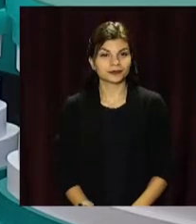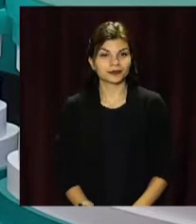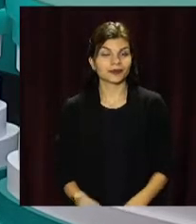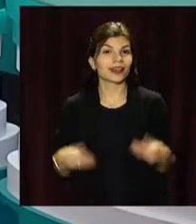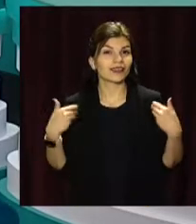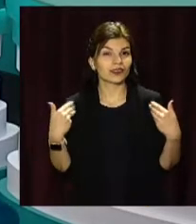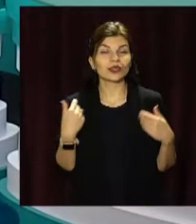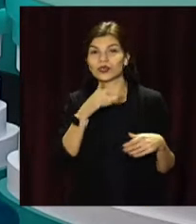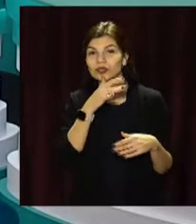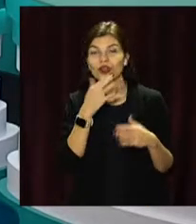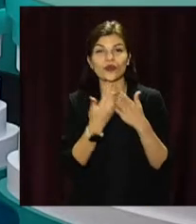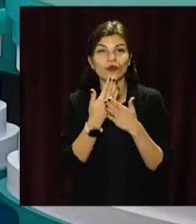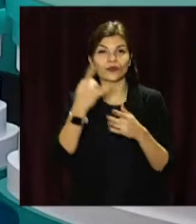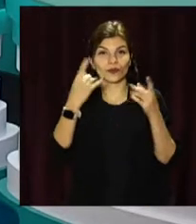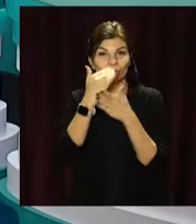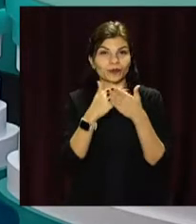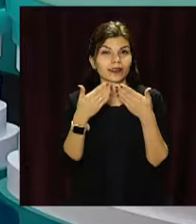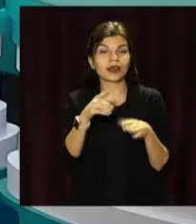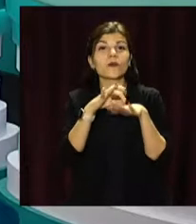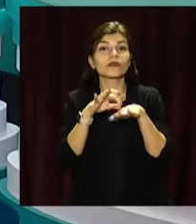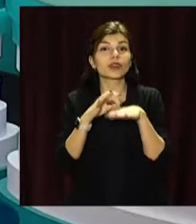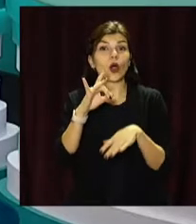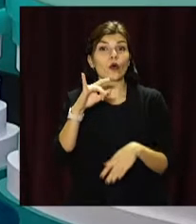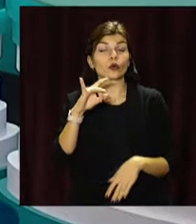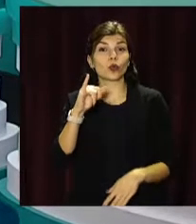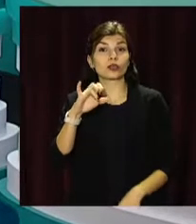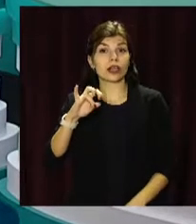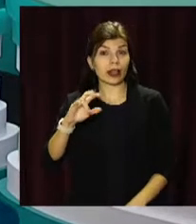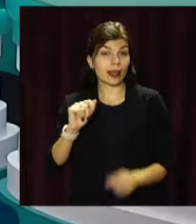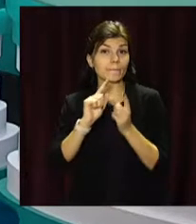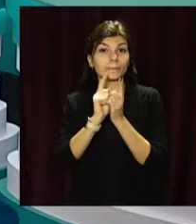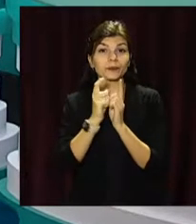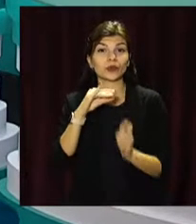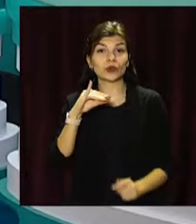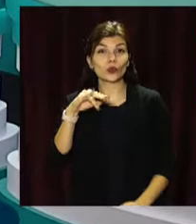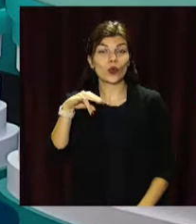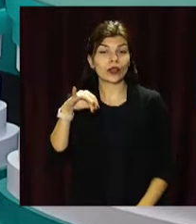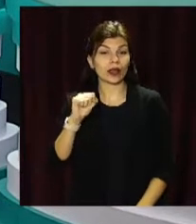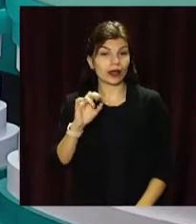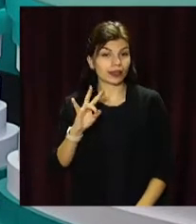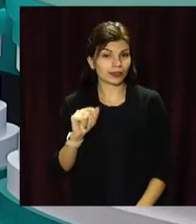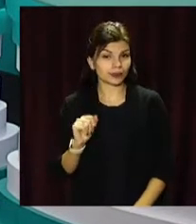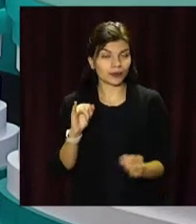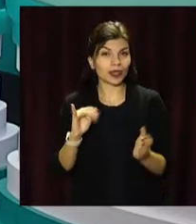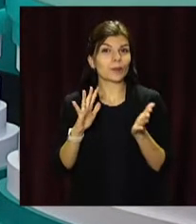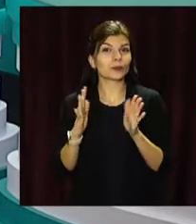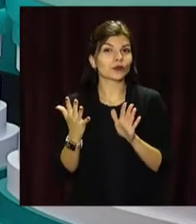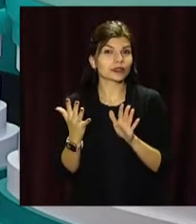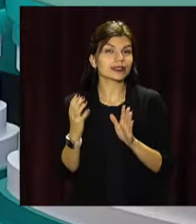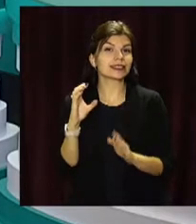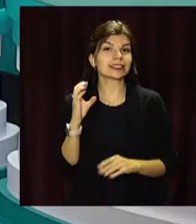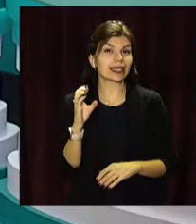Вітаю! Час новин на відкритому студії Руслана Козиряцька та сурдоперекладачка Юліана Пуговкіна. І про події